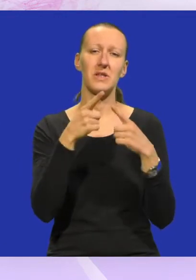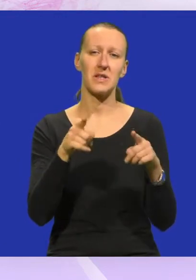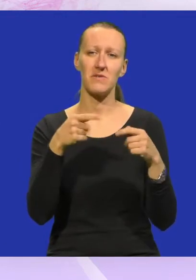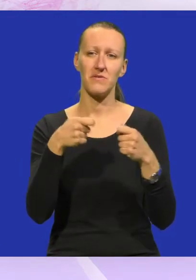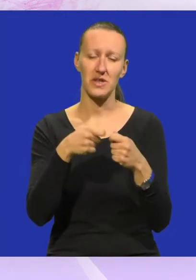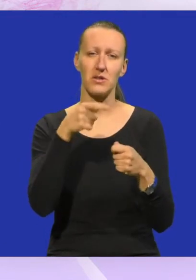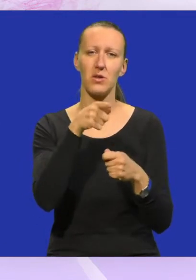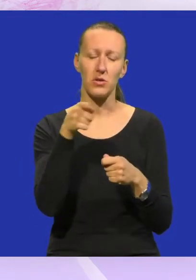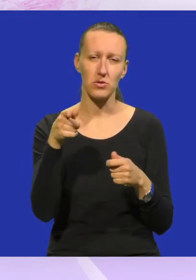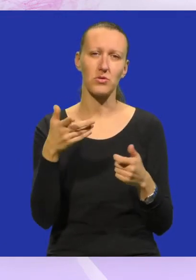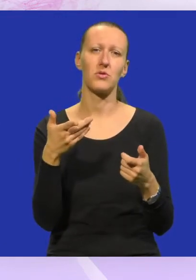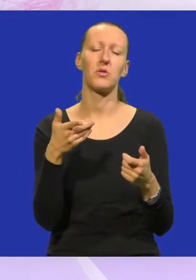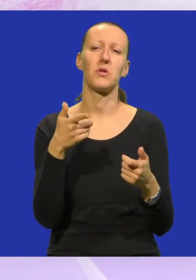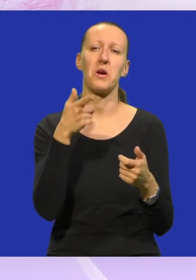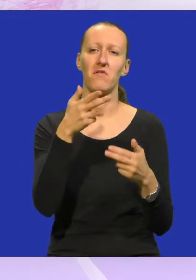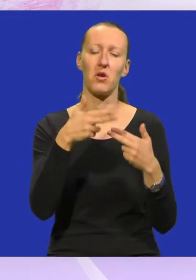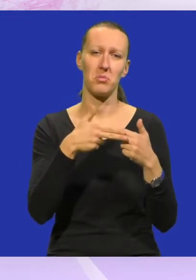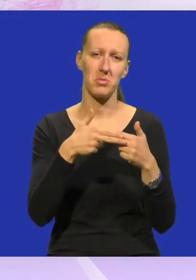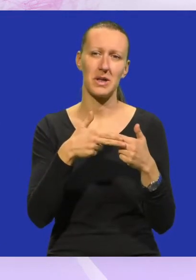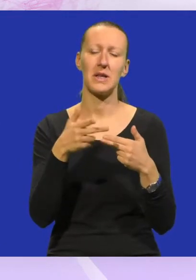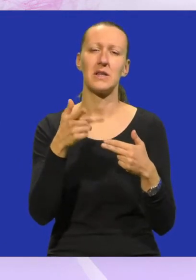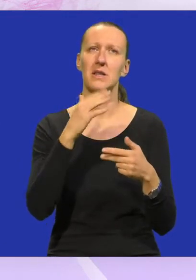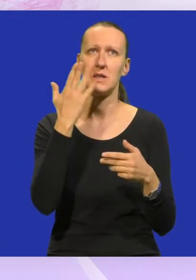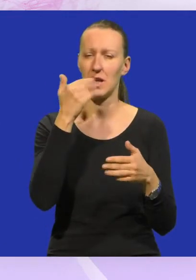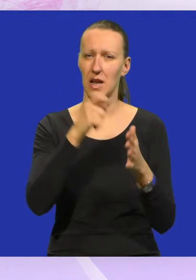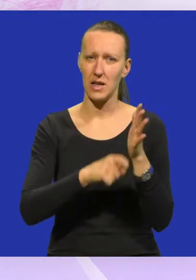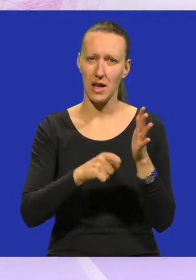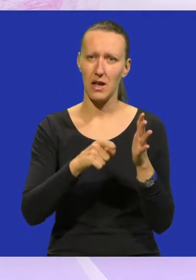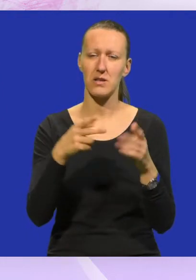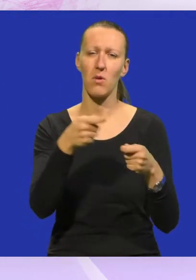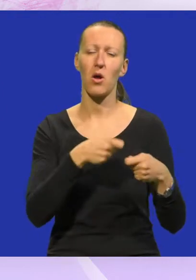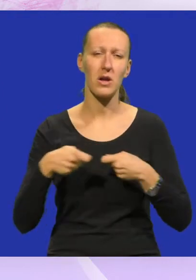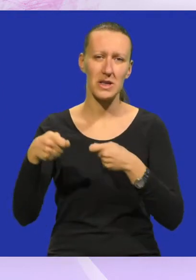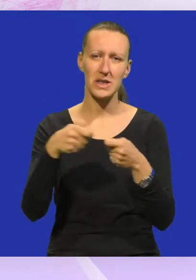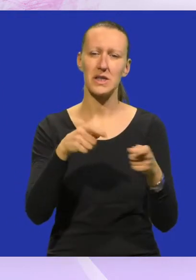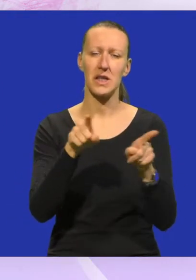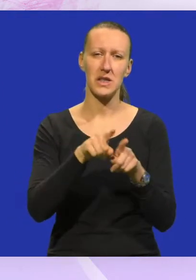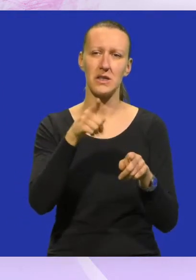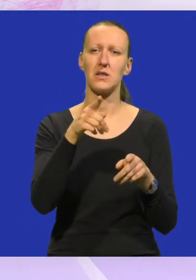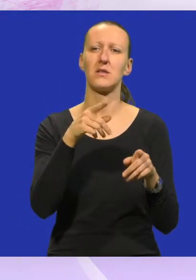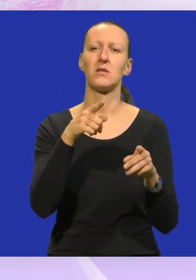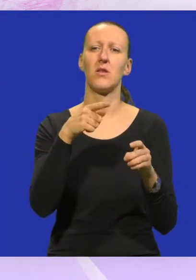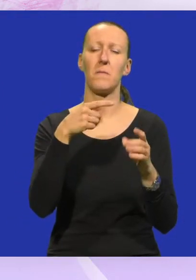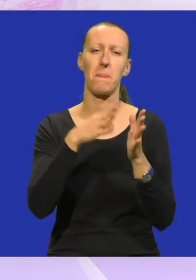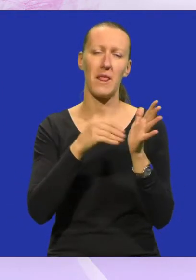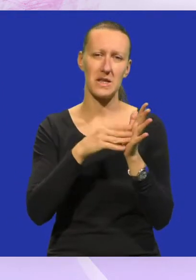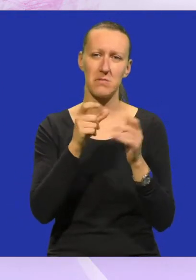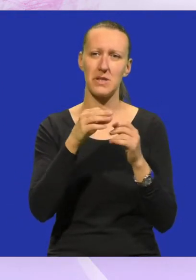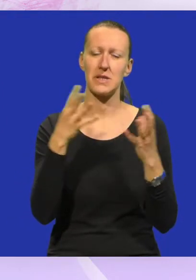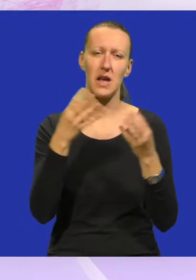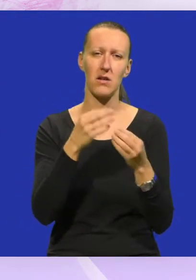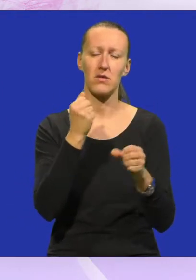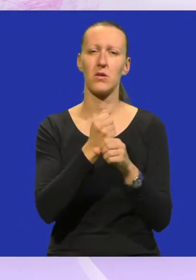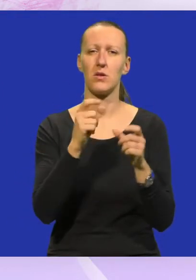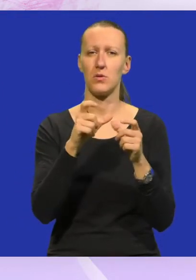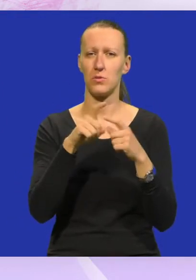tiče i toga, evo, pred niti tjedan dana smo organizirali isto mediju produkcija sa zajedno sa